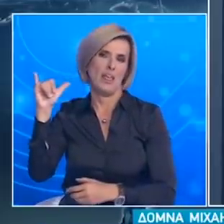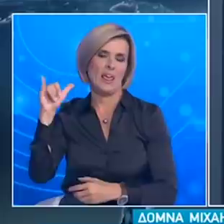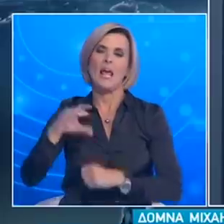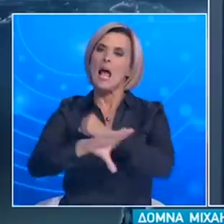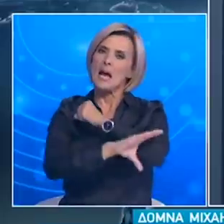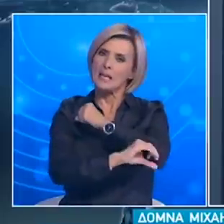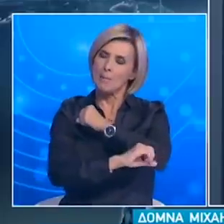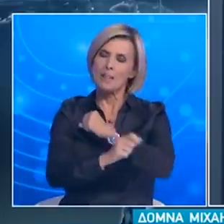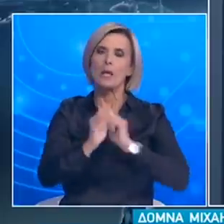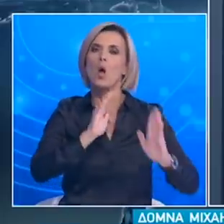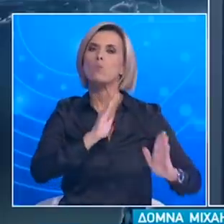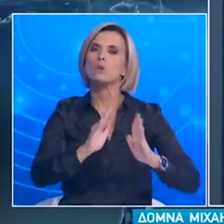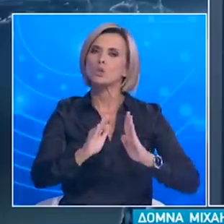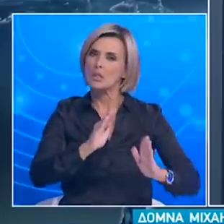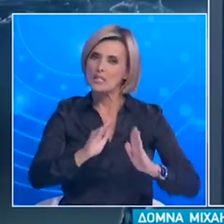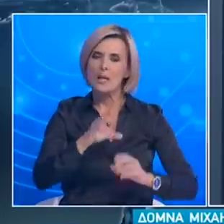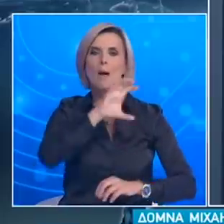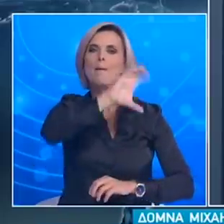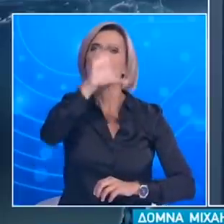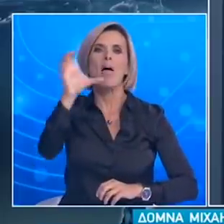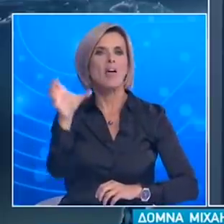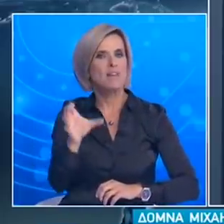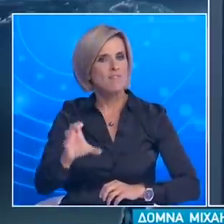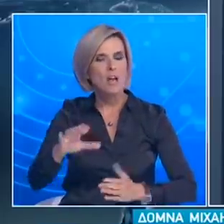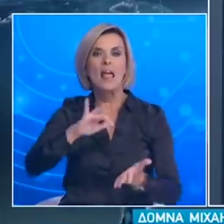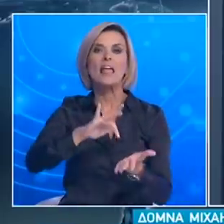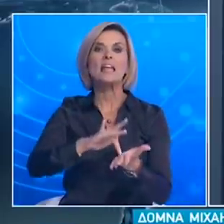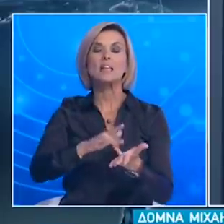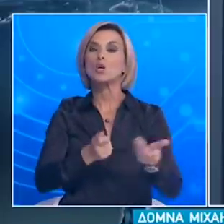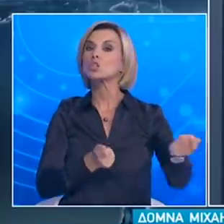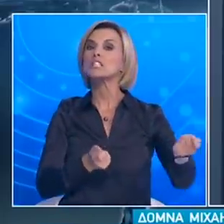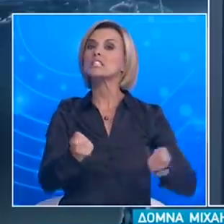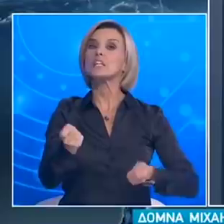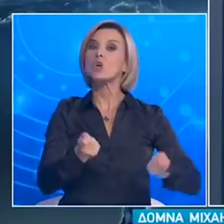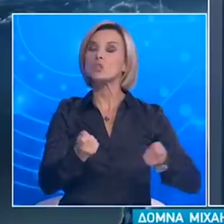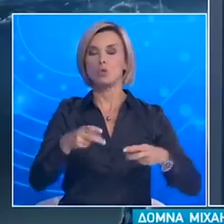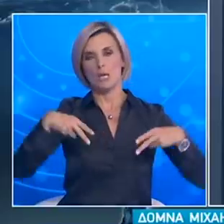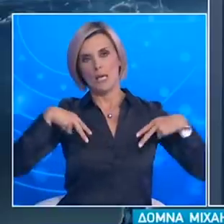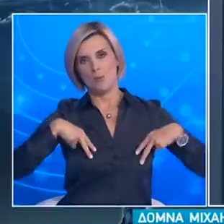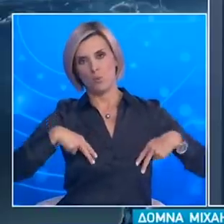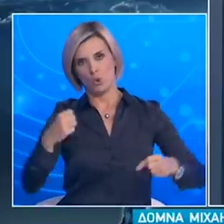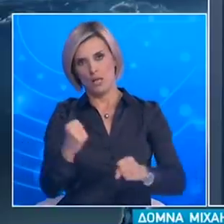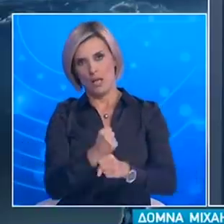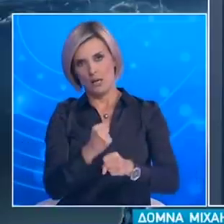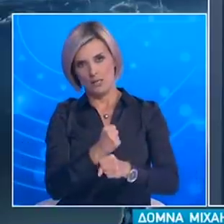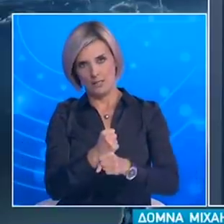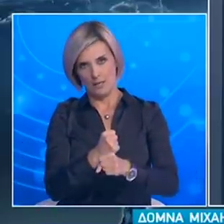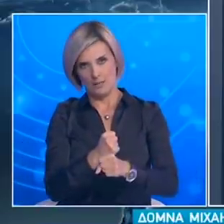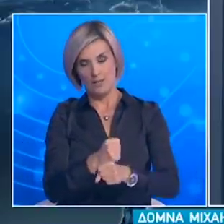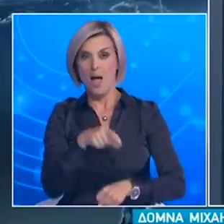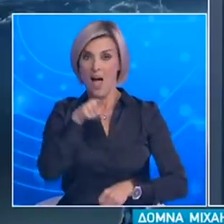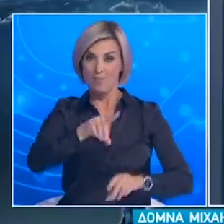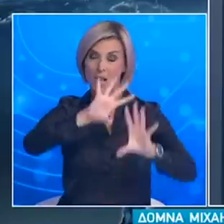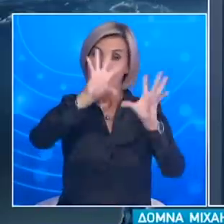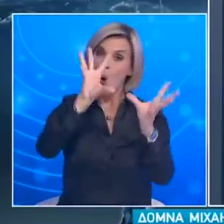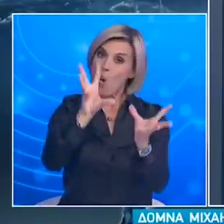Προστασίας του Πολίτη των Περιφερειών και με κεντρικό συντονισμό από το Υπουργείο Εργασίας και Κοινωνικών Υποθέσεων Σε αυτό το πλαίσιο